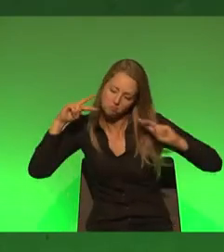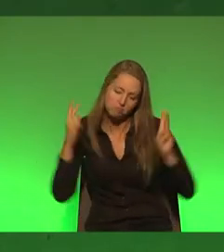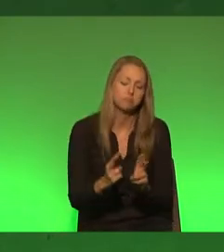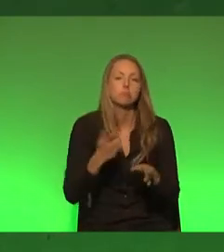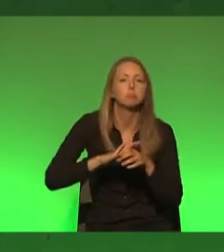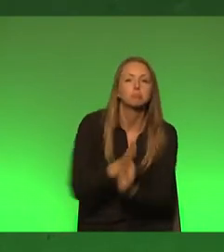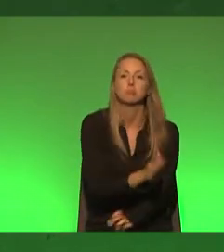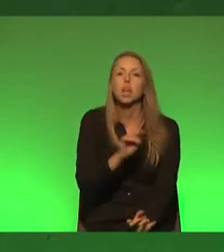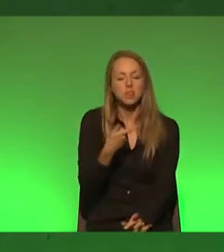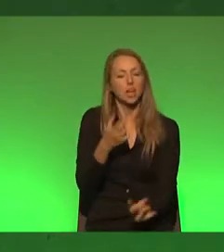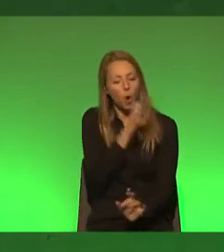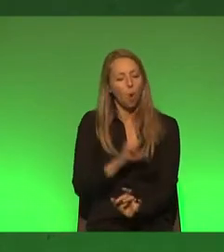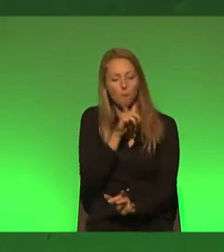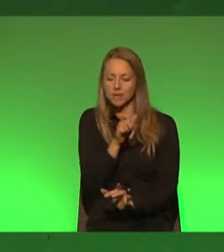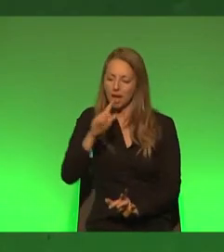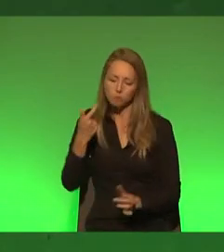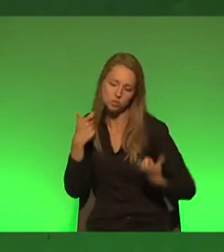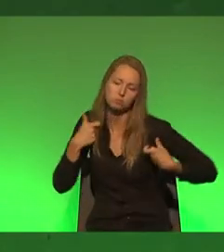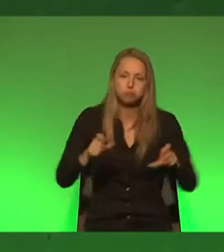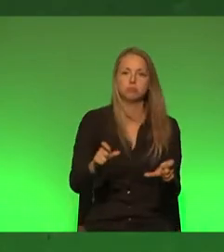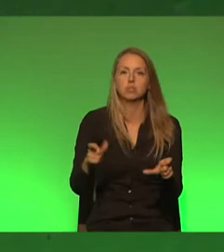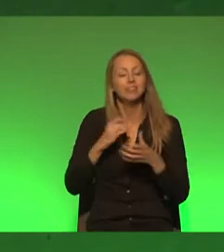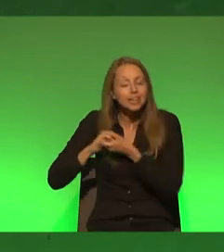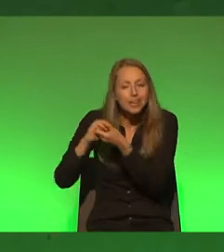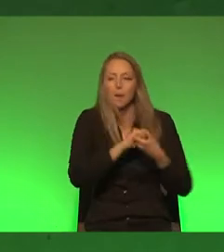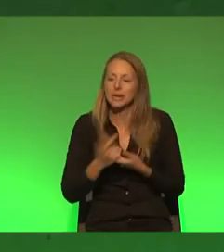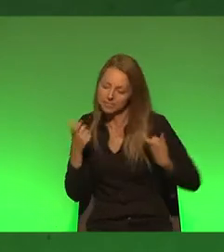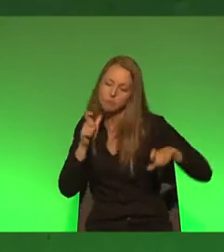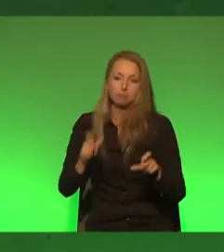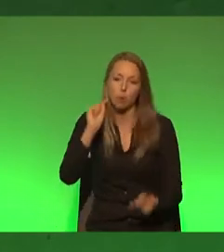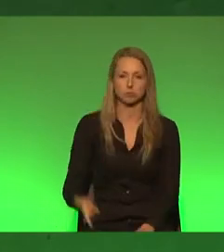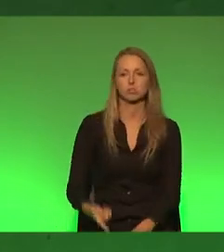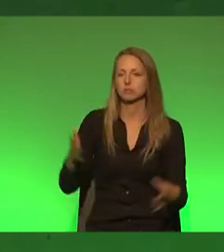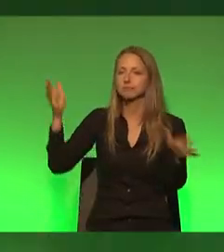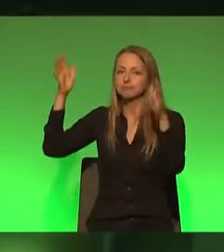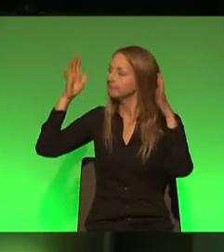müssen wir dem als Europäerinnen und Europäer uns gemeinsam entgegenstellen.